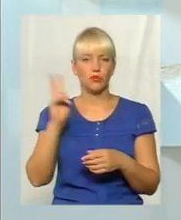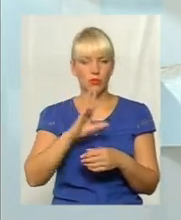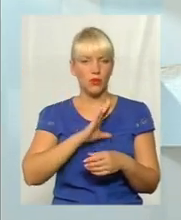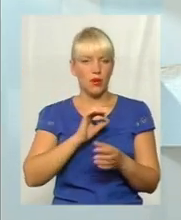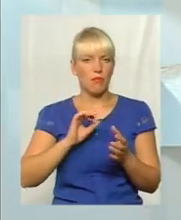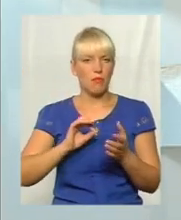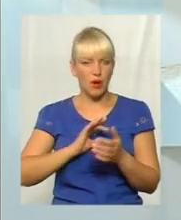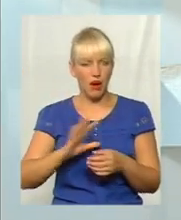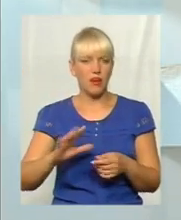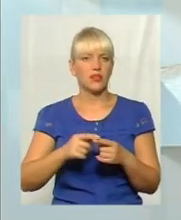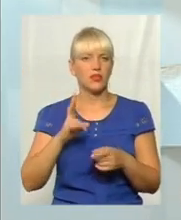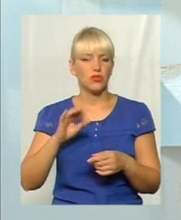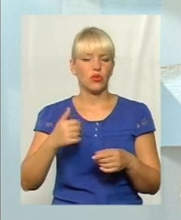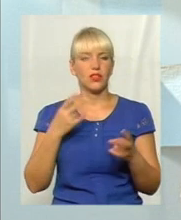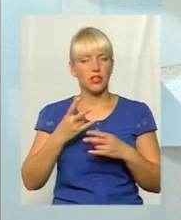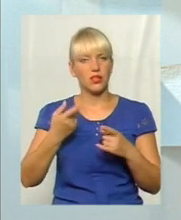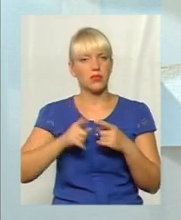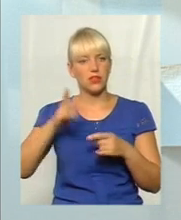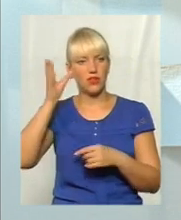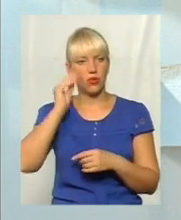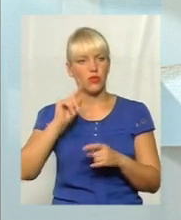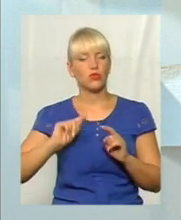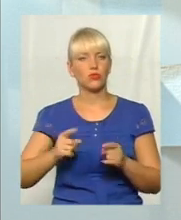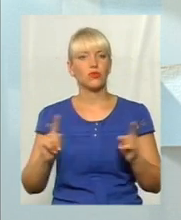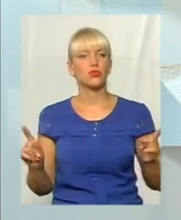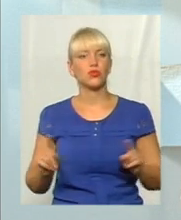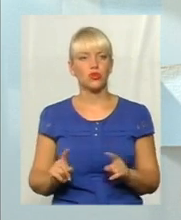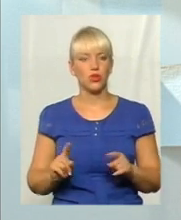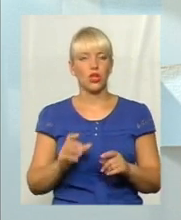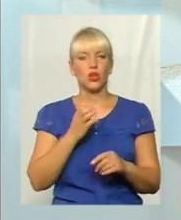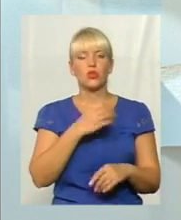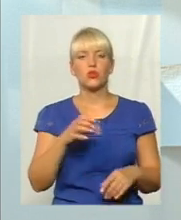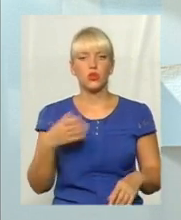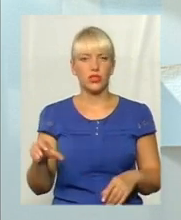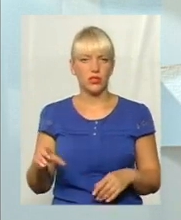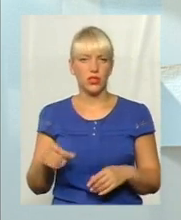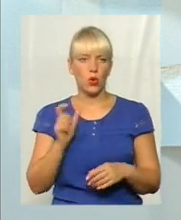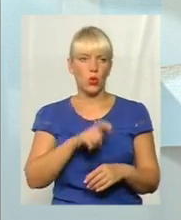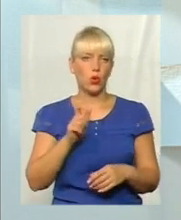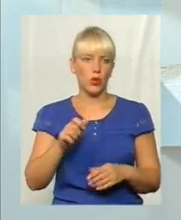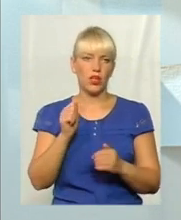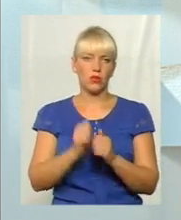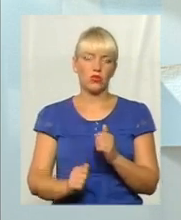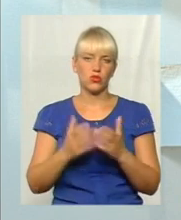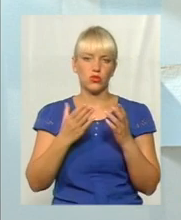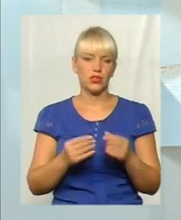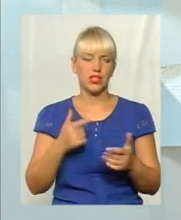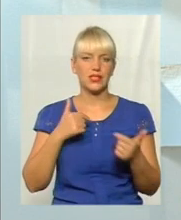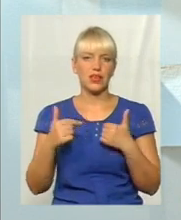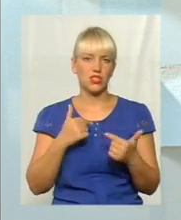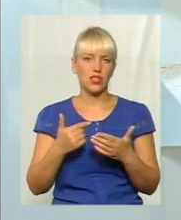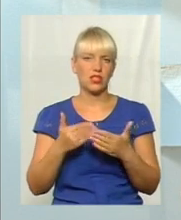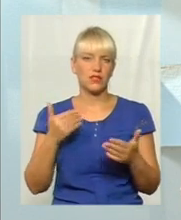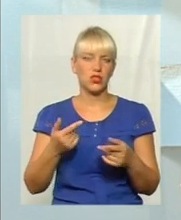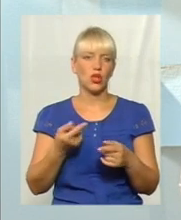потрібно з цим рахуватися, тому що сотні людей кожного дня страждають від того,